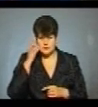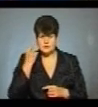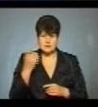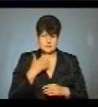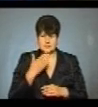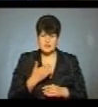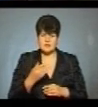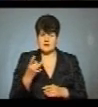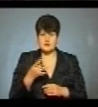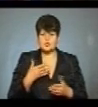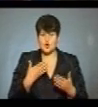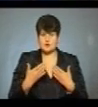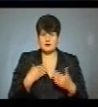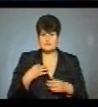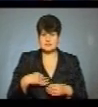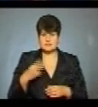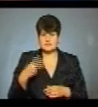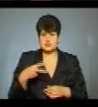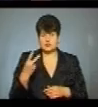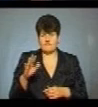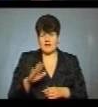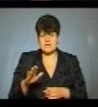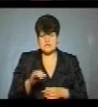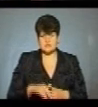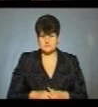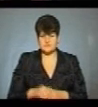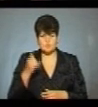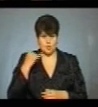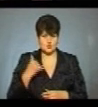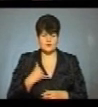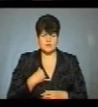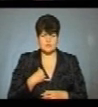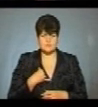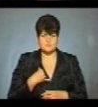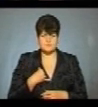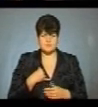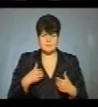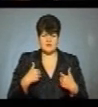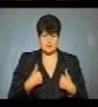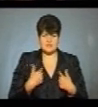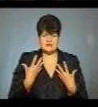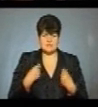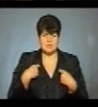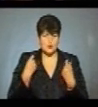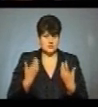сином у день свого народження, 22 вересня. Він подзвонив, привітав мене з днем народження,